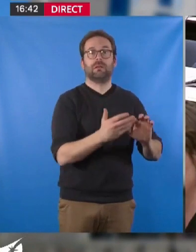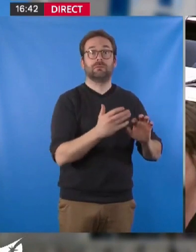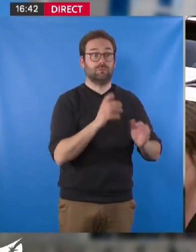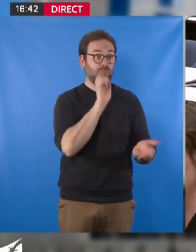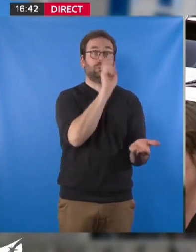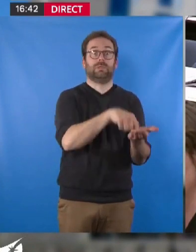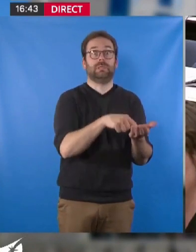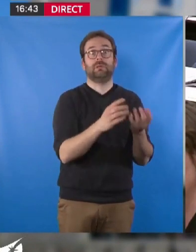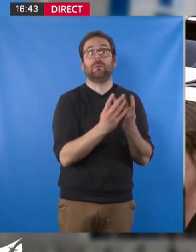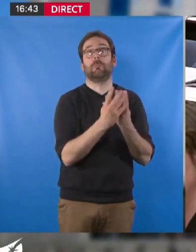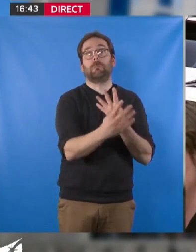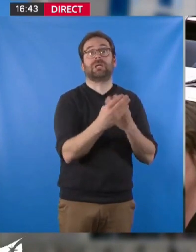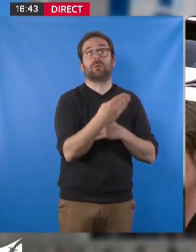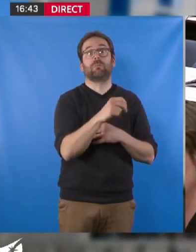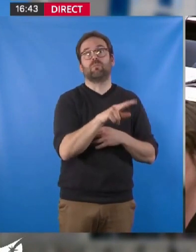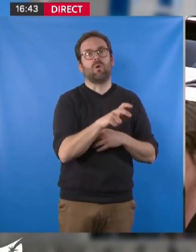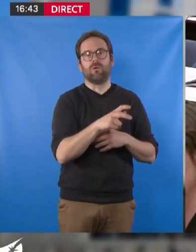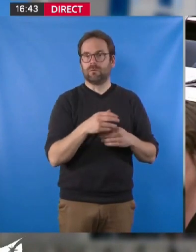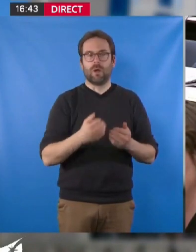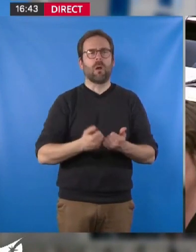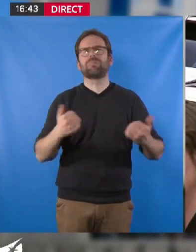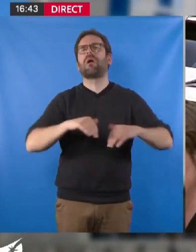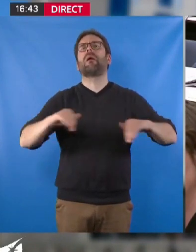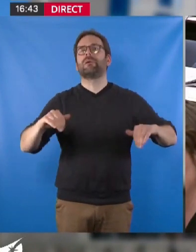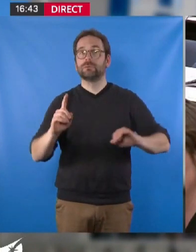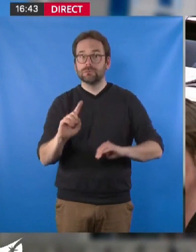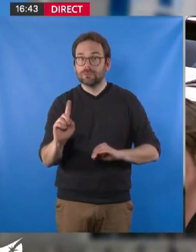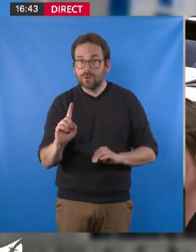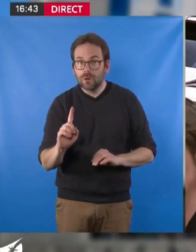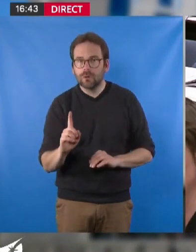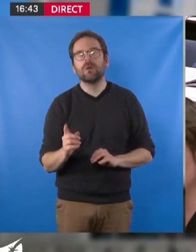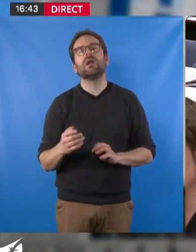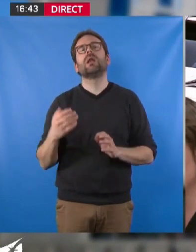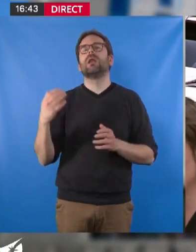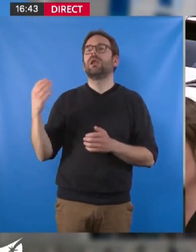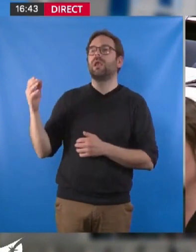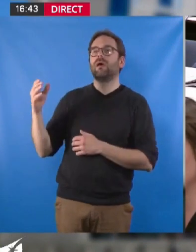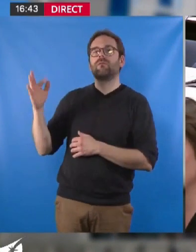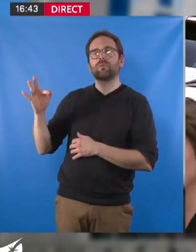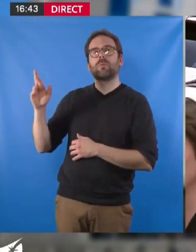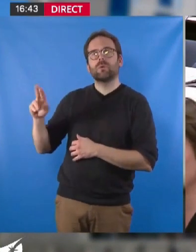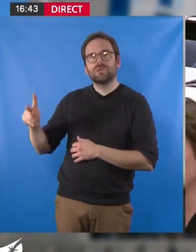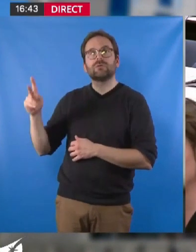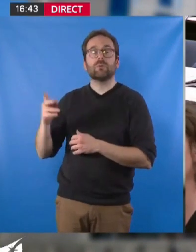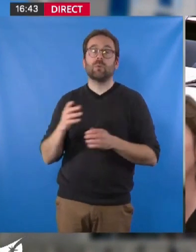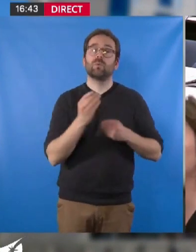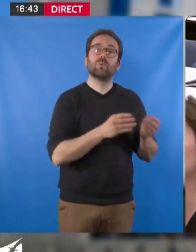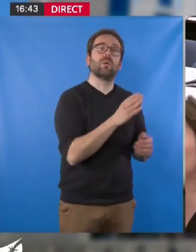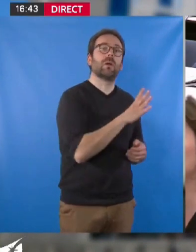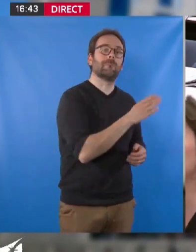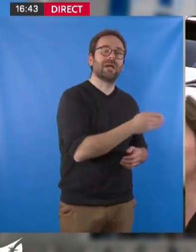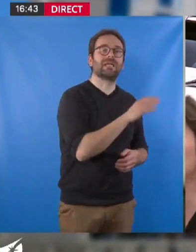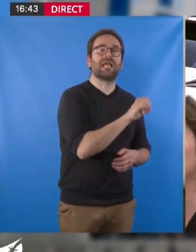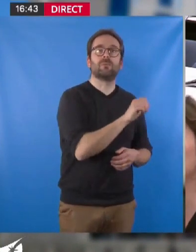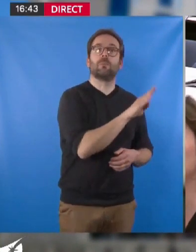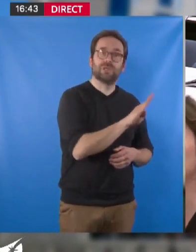-même de la Prairie de Mauve. Mon collègue François Prochasson à l'échelle de la Métropole, ma collègue Marie-Annick Benatre à l'échelle de la Ville